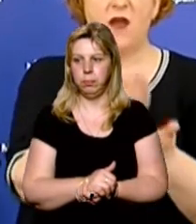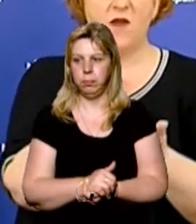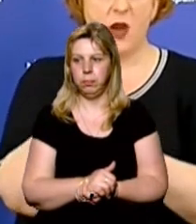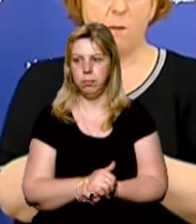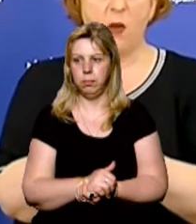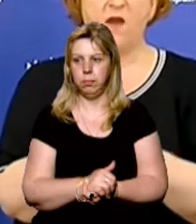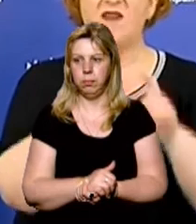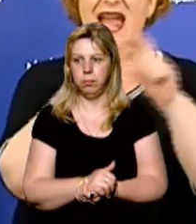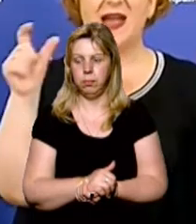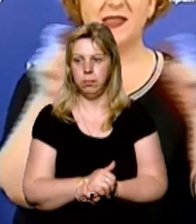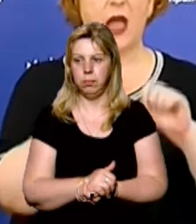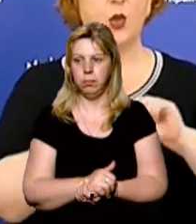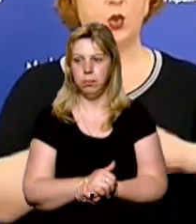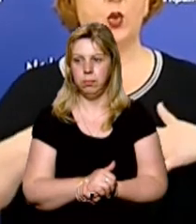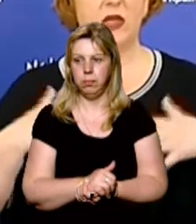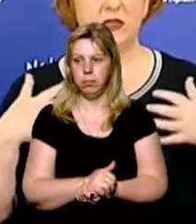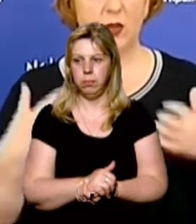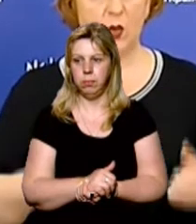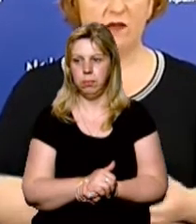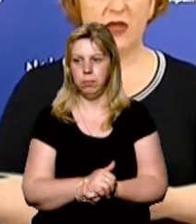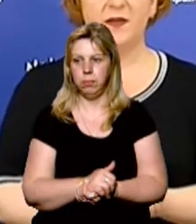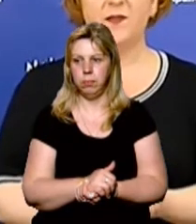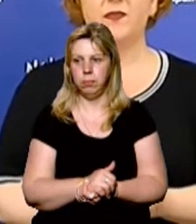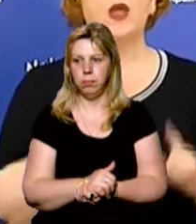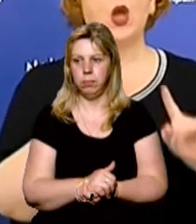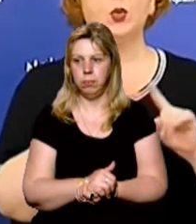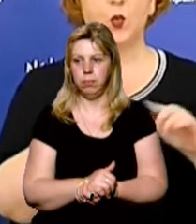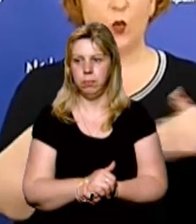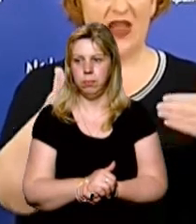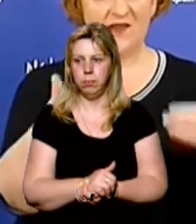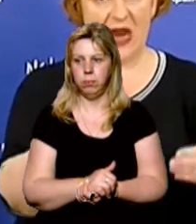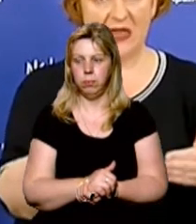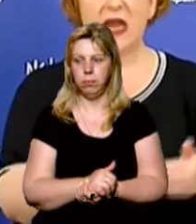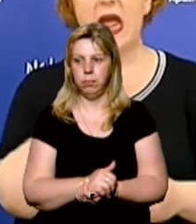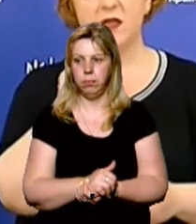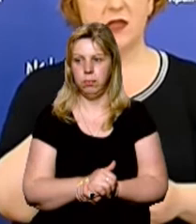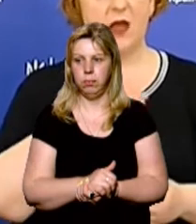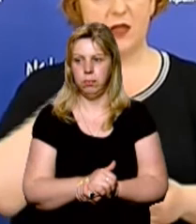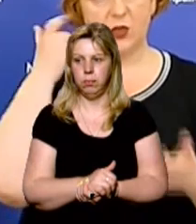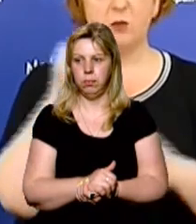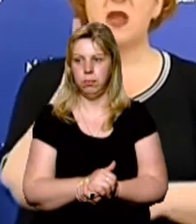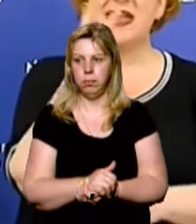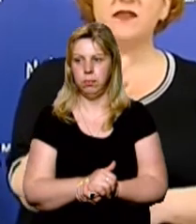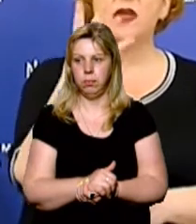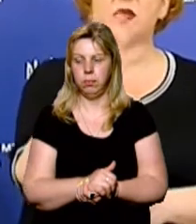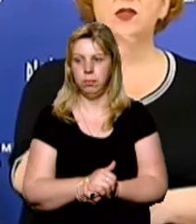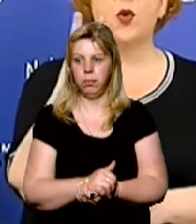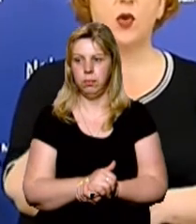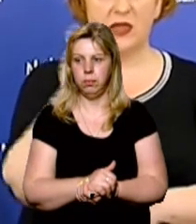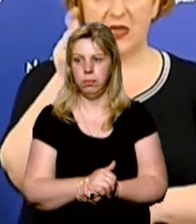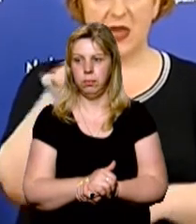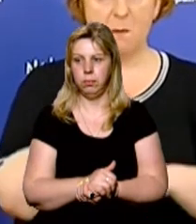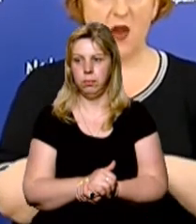закладах охорони здоров'я другої хвилі. За нашою інформацією, 243 пацієнти